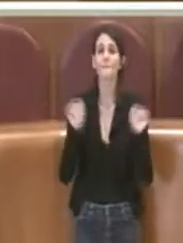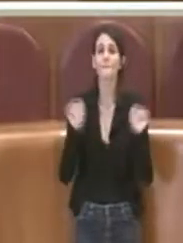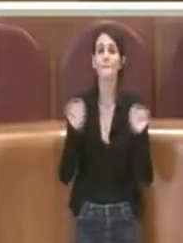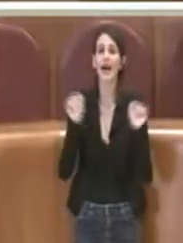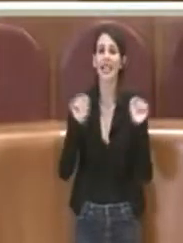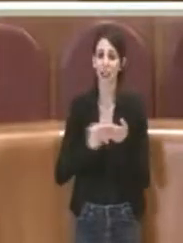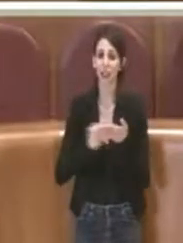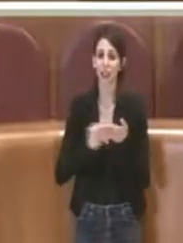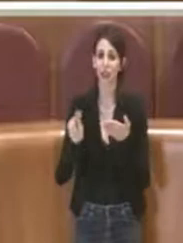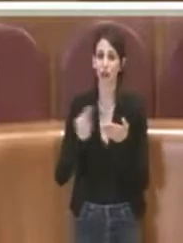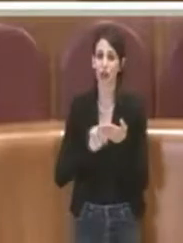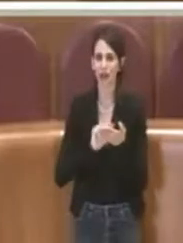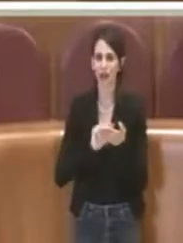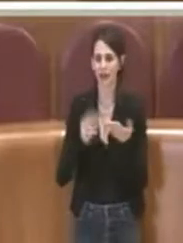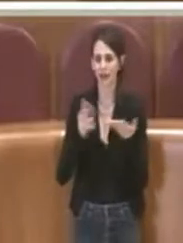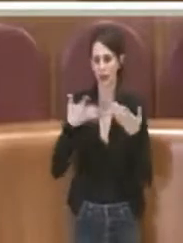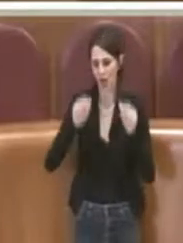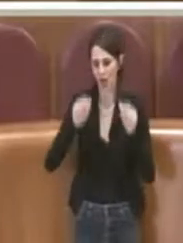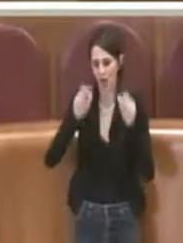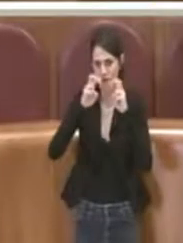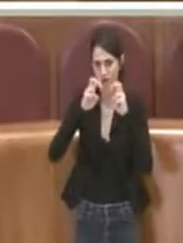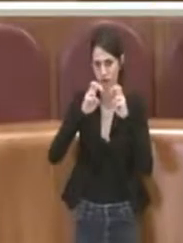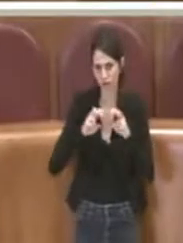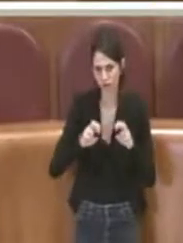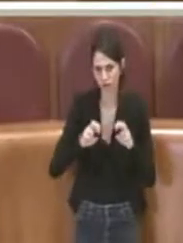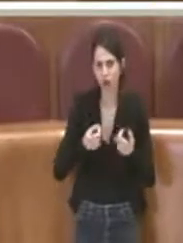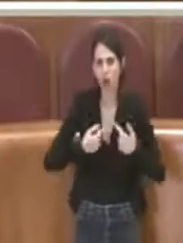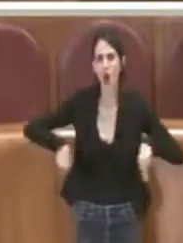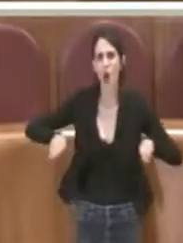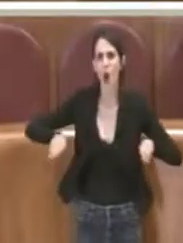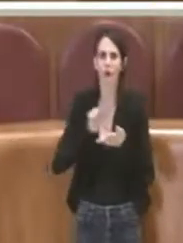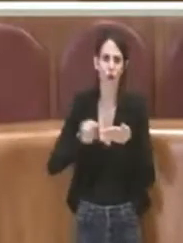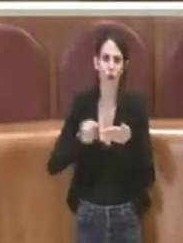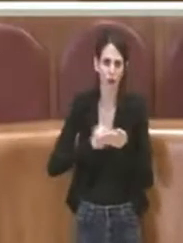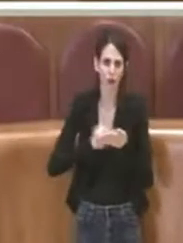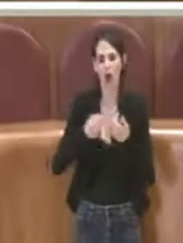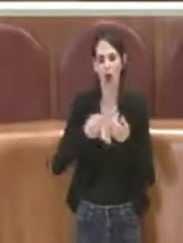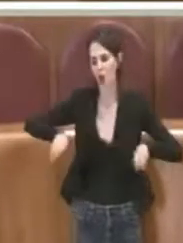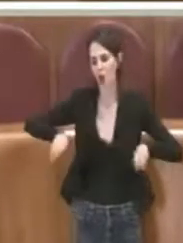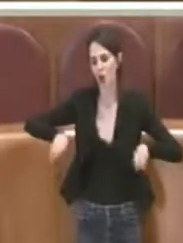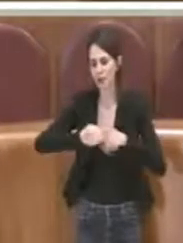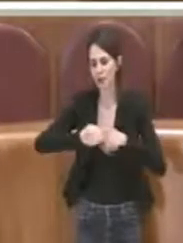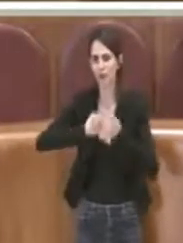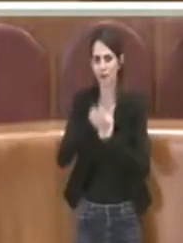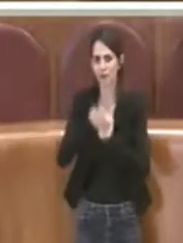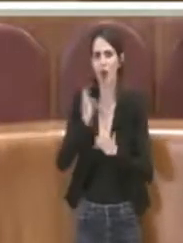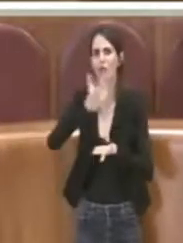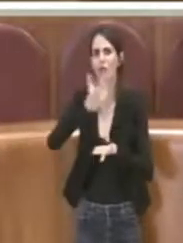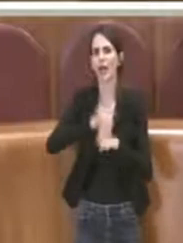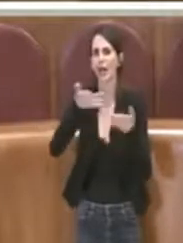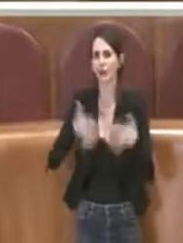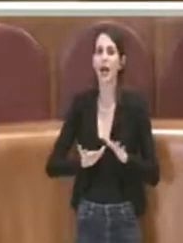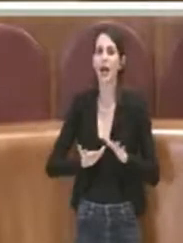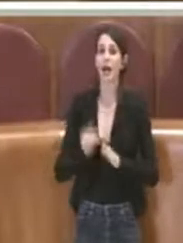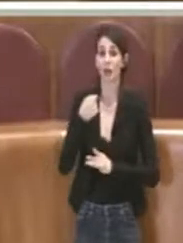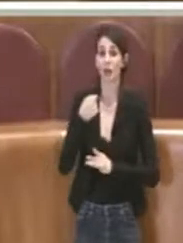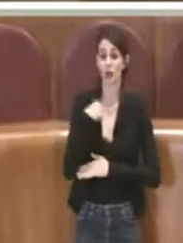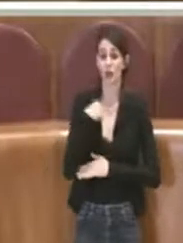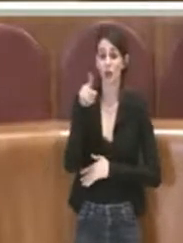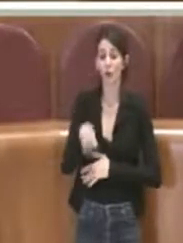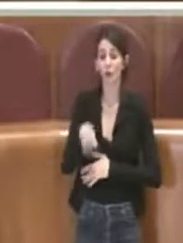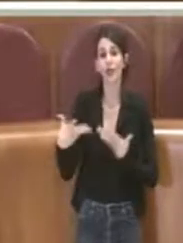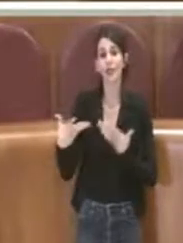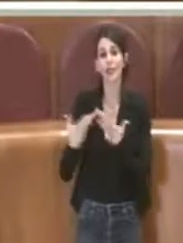che è stato analizzato nella Commissione Scuola, nella Commissione Sport, ne ho parlato anche con la Presidente della